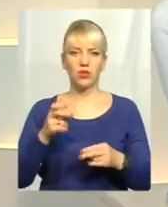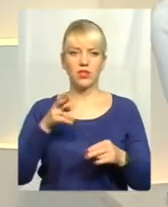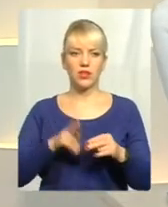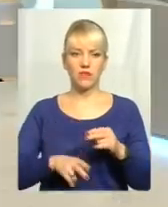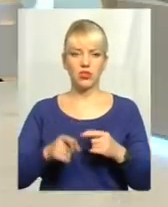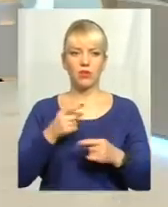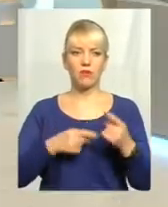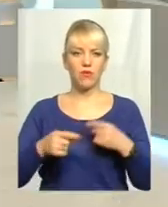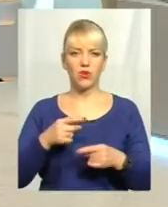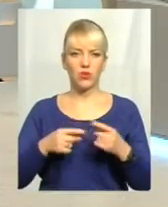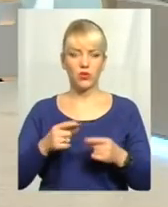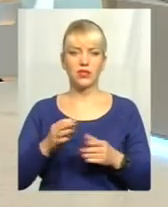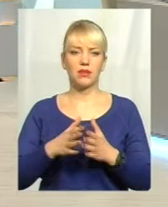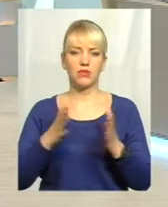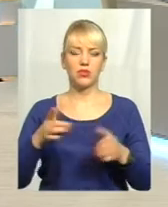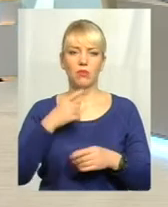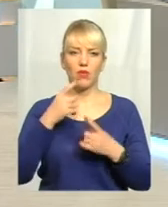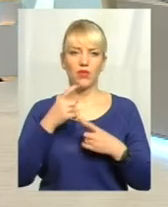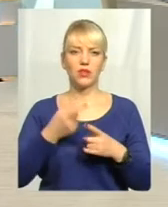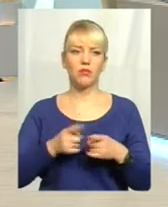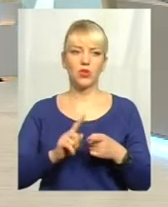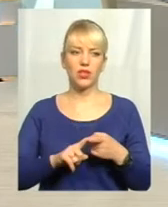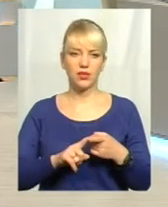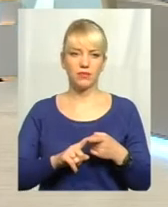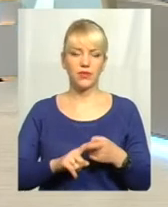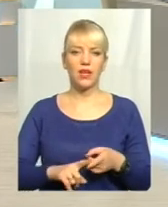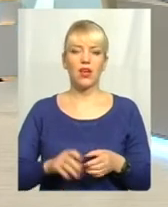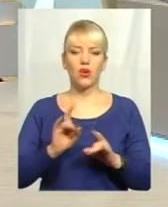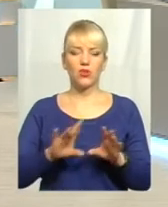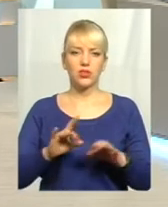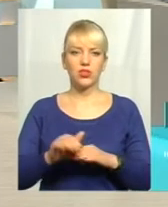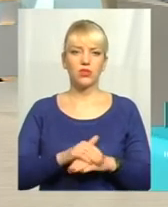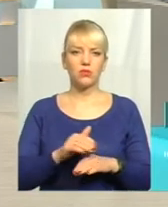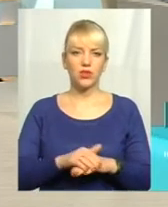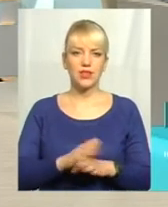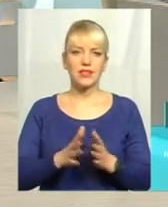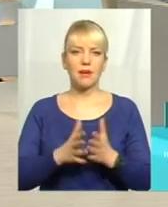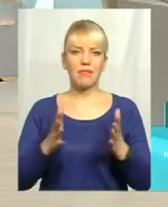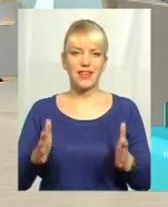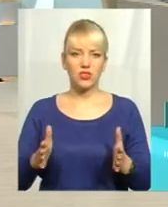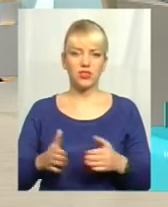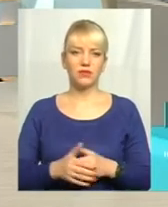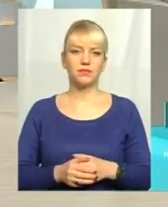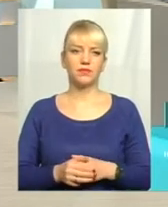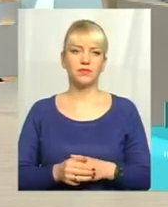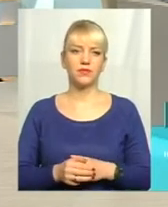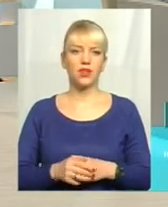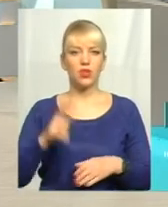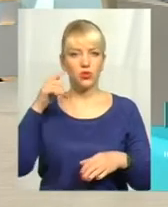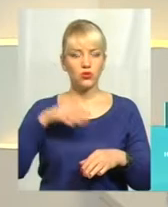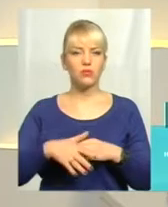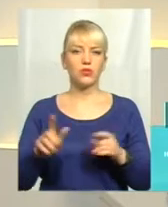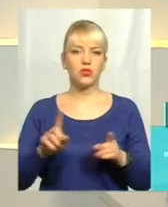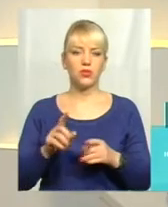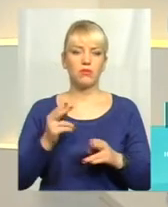і повернутися, все ж таки, більше поговорити про них. Розкажіть, будь ласка, більше. Зрозуміло, що